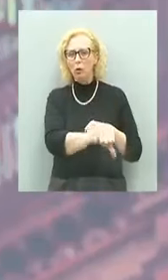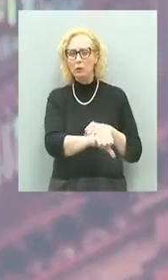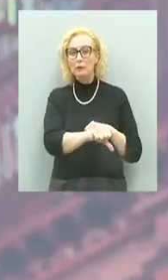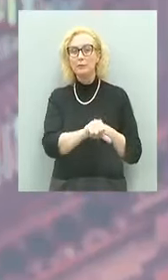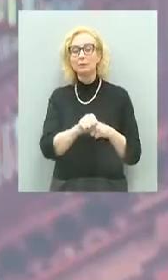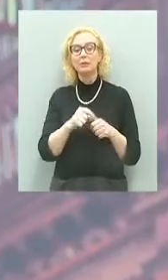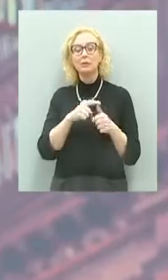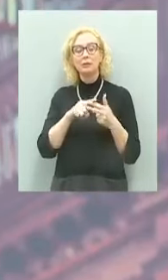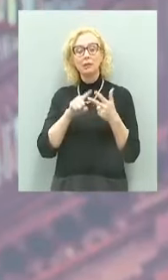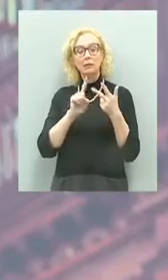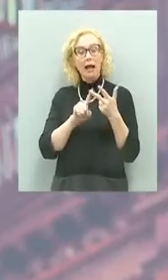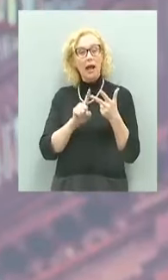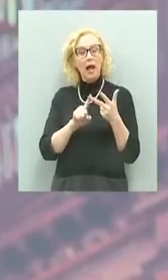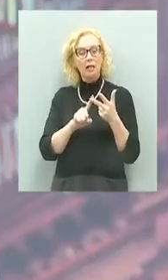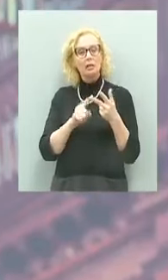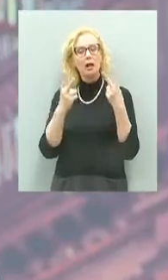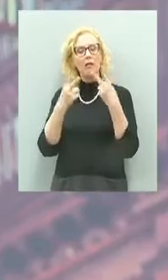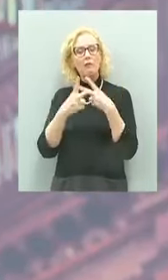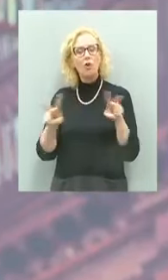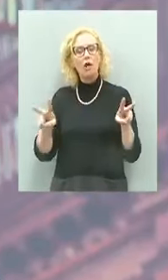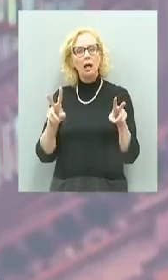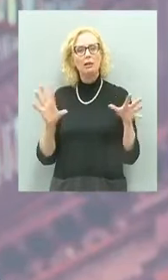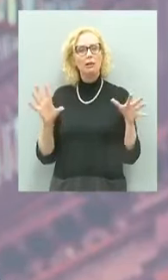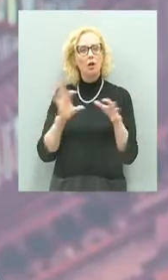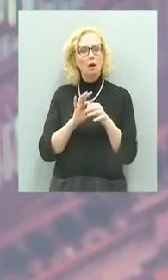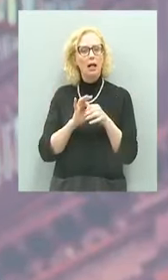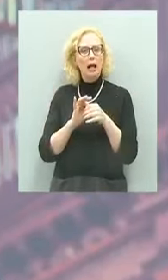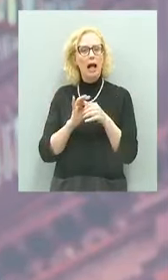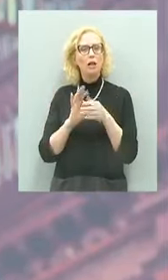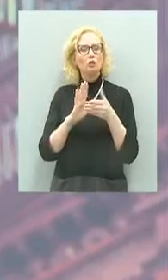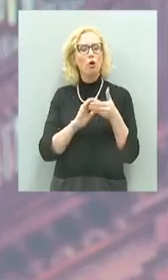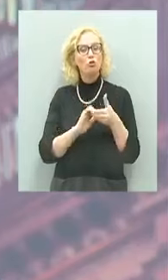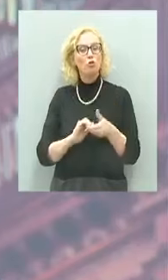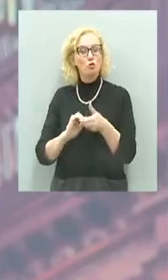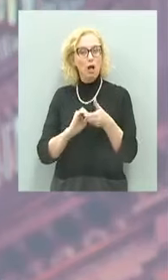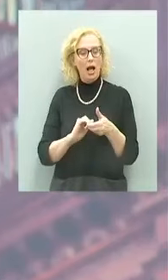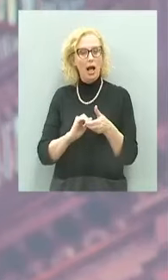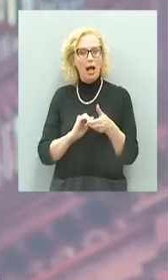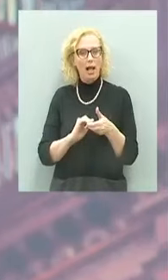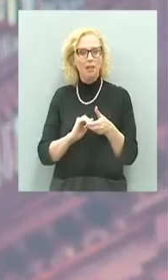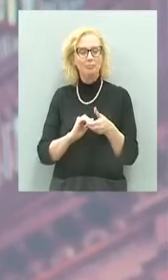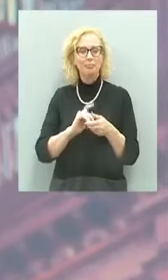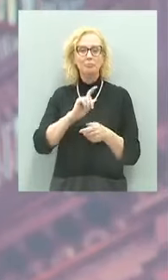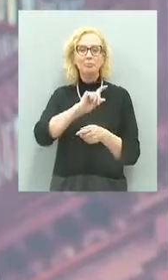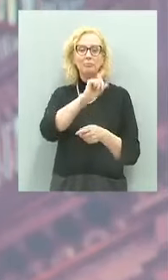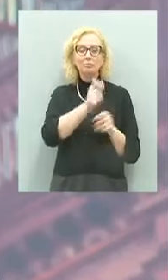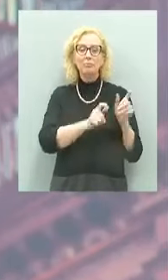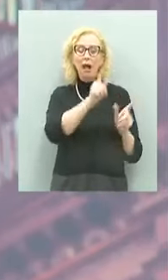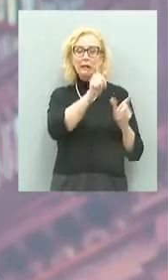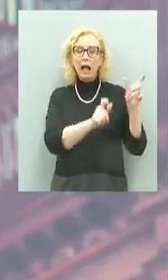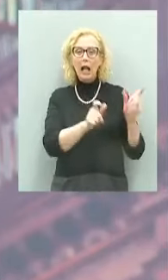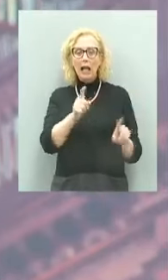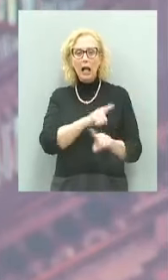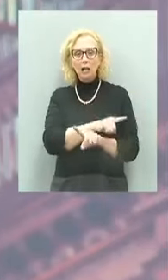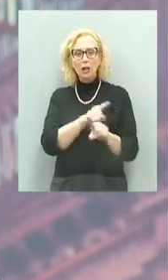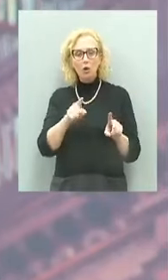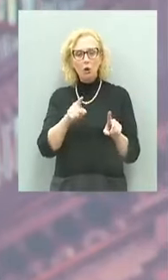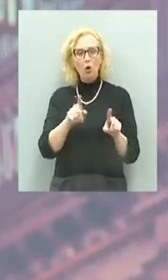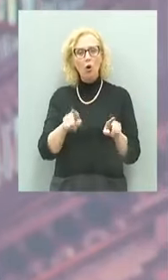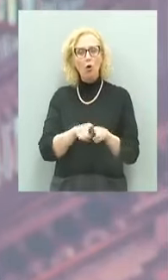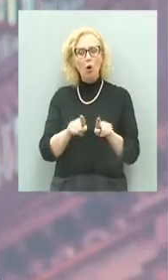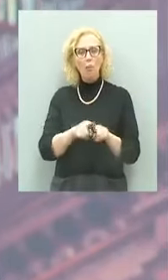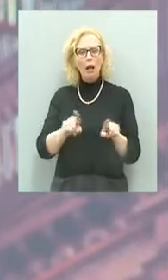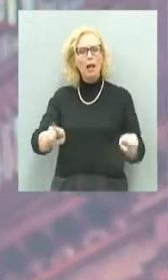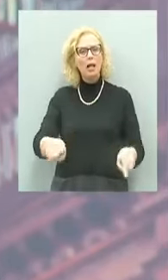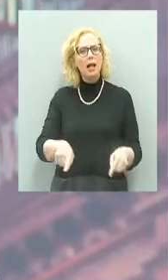componente è una violenza di carattere sociale. Gli italiani sono anche dei nemici di classe,